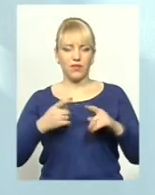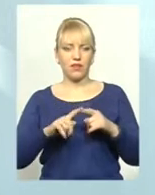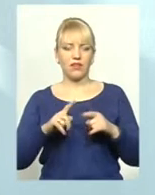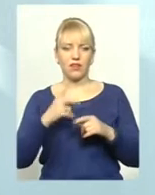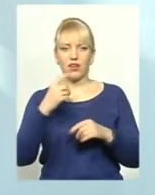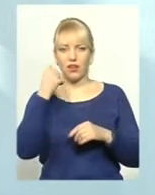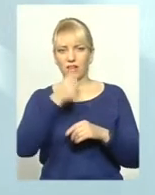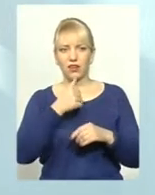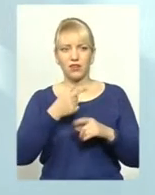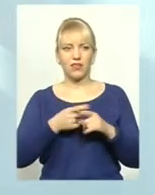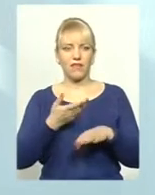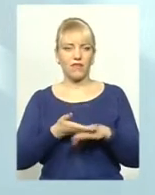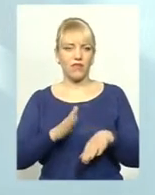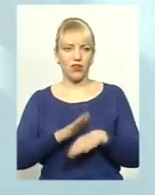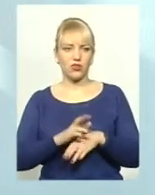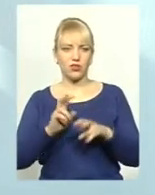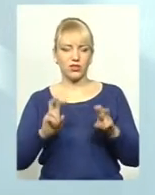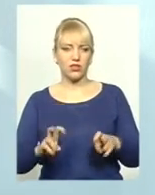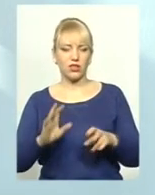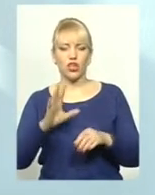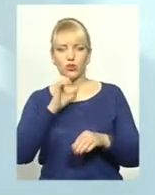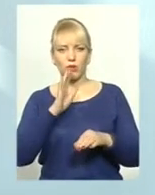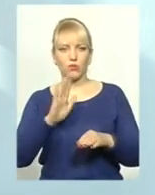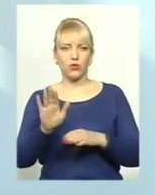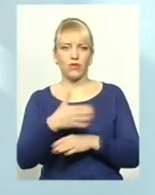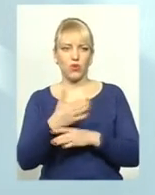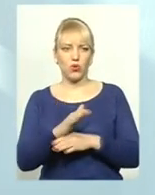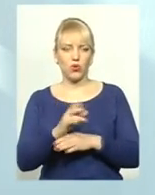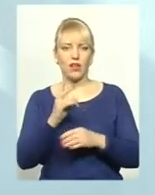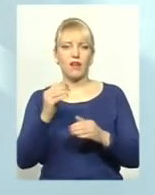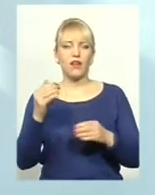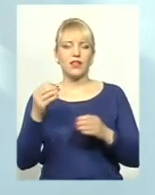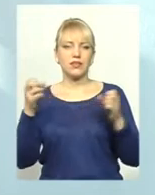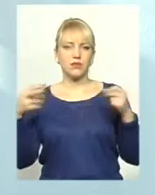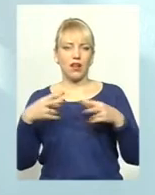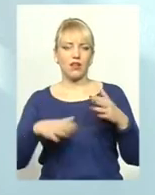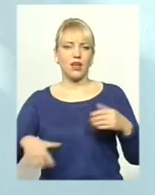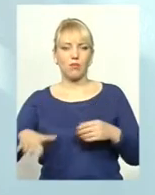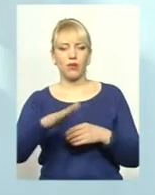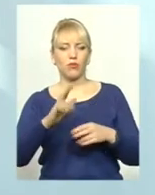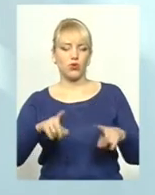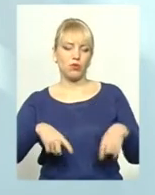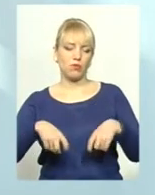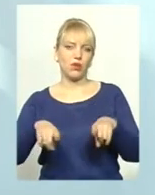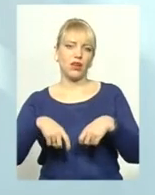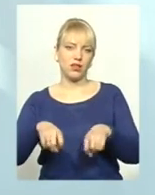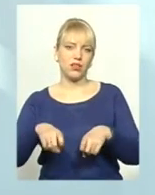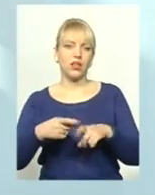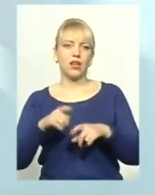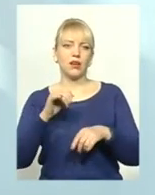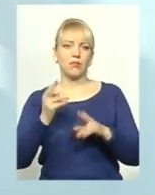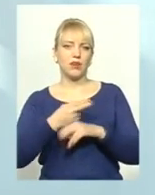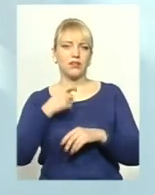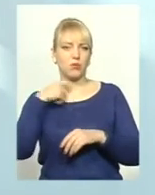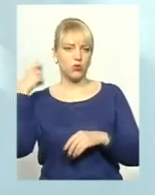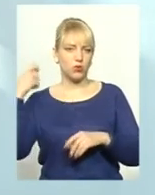самі сидіти в кліточках, їм тяжко. І собаки будуть вигулюватися з цих вигуличних майданчиках, не будуть бігати безконтрольно, а будуть собі потрошечки